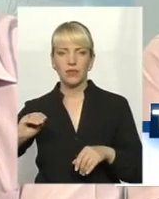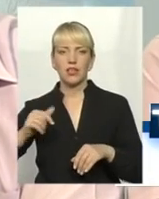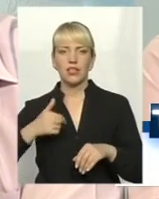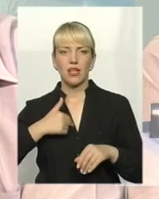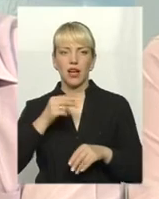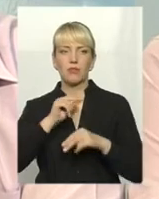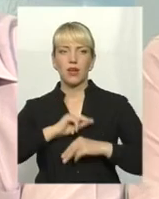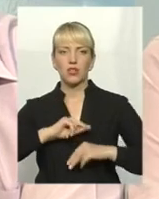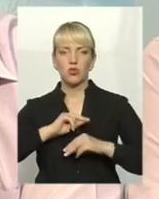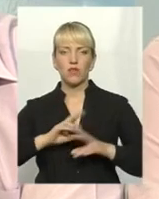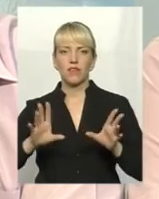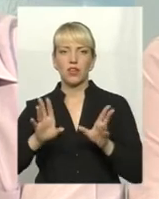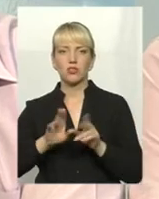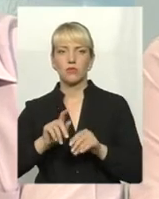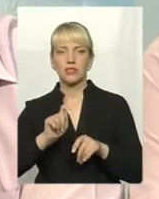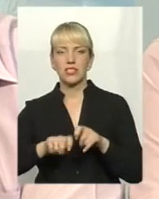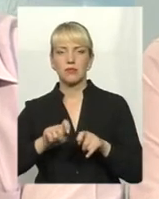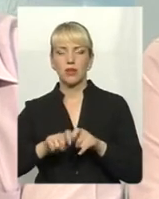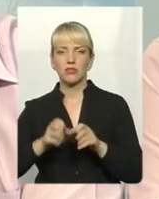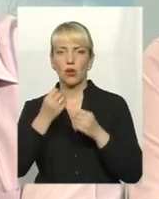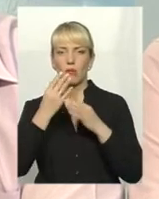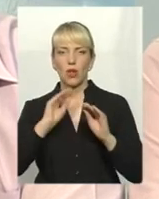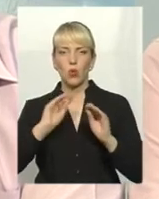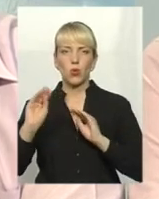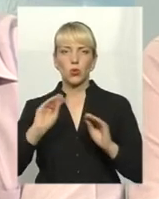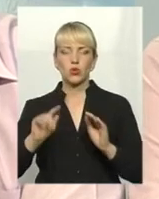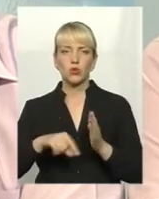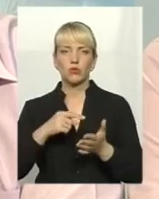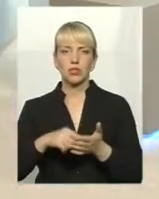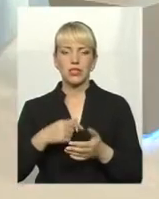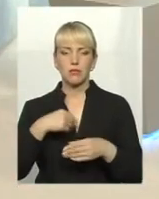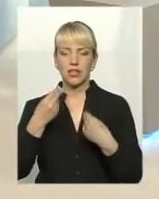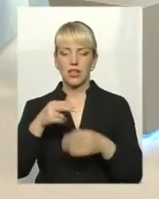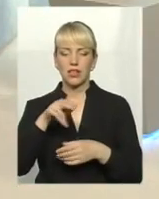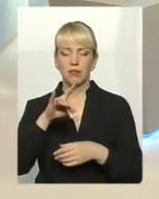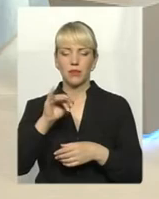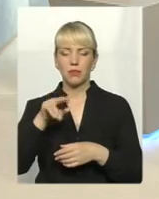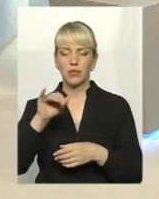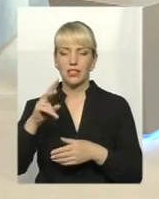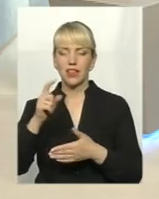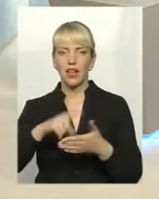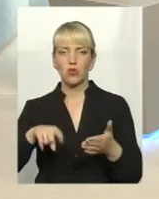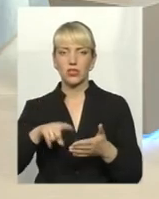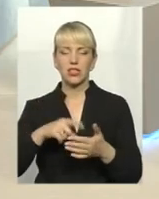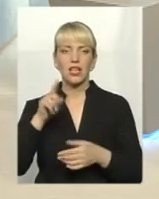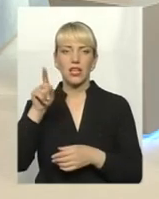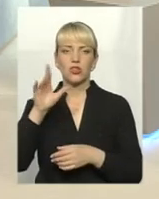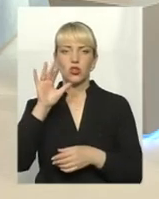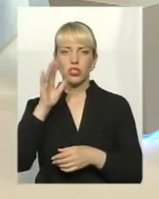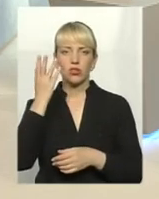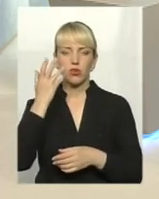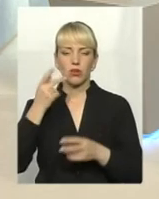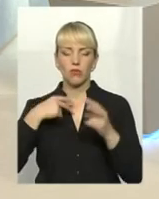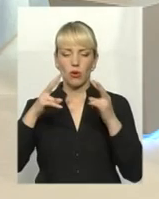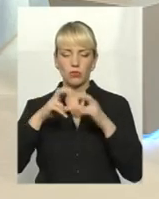працював спільно з інспекцією благоустрою міста, і ми надали припис на усунення. на той час, коли ми обстежили